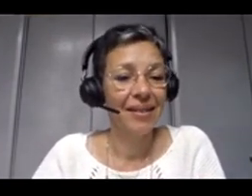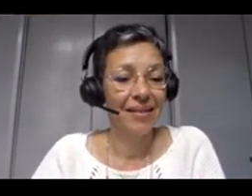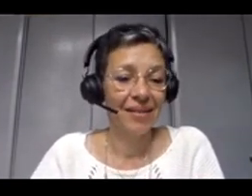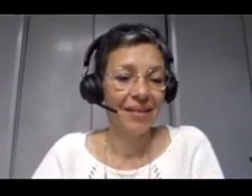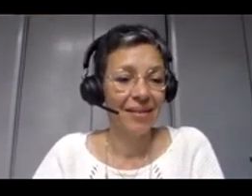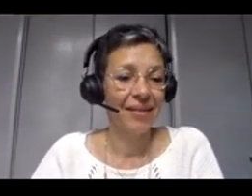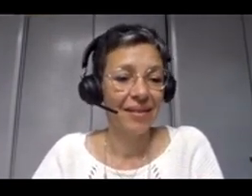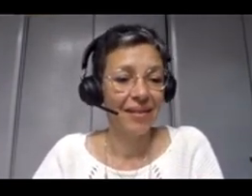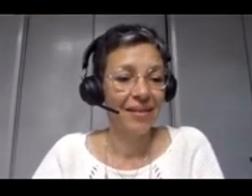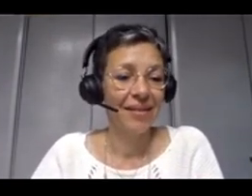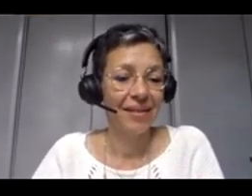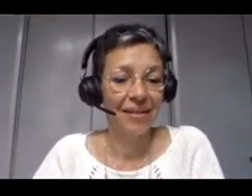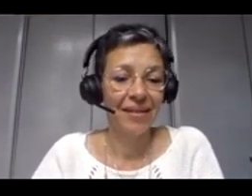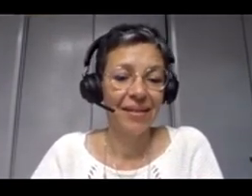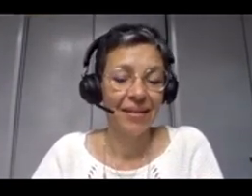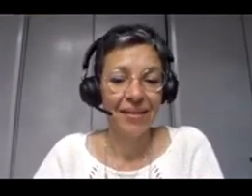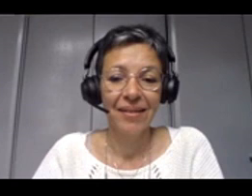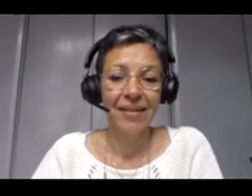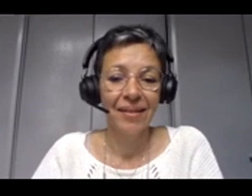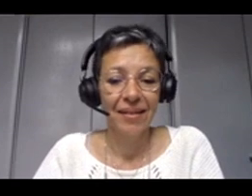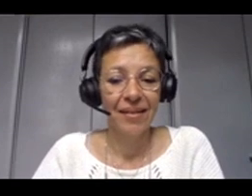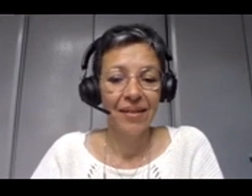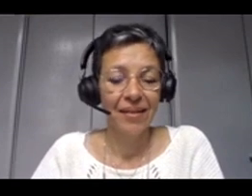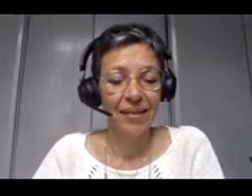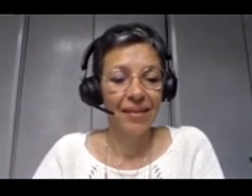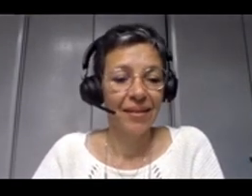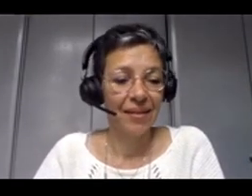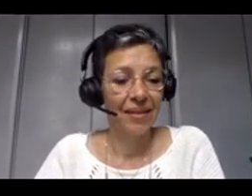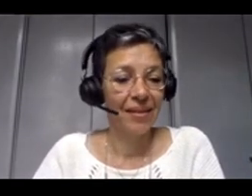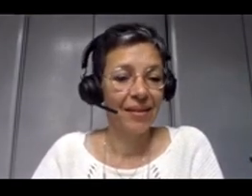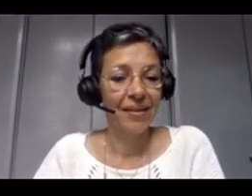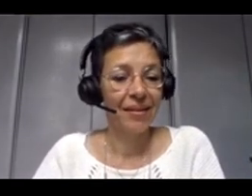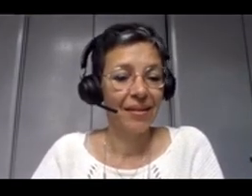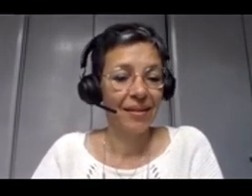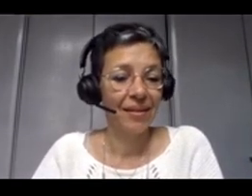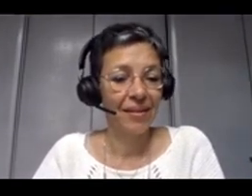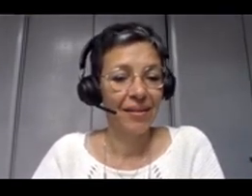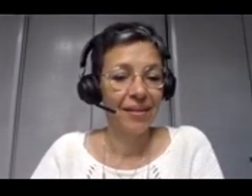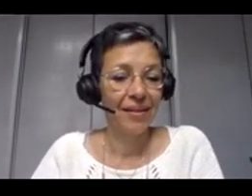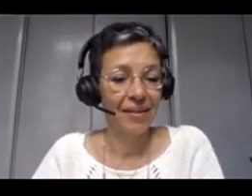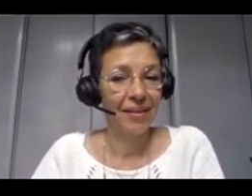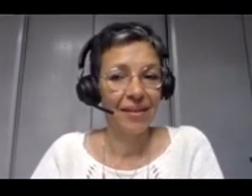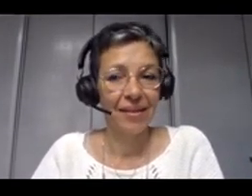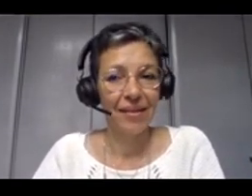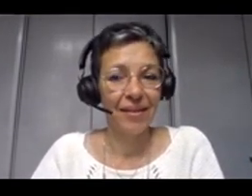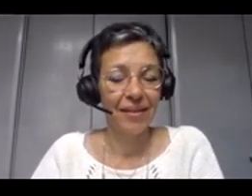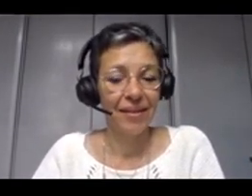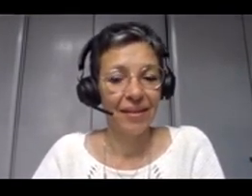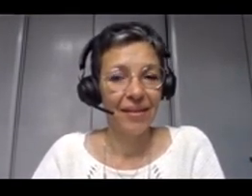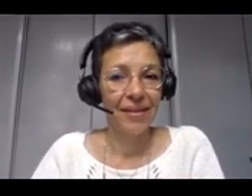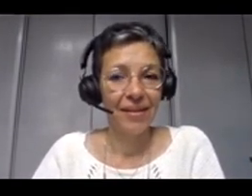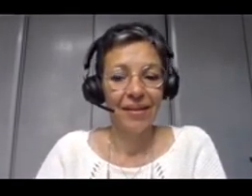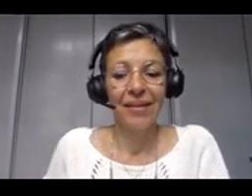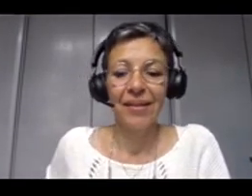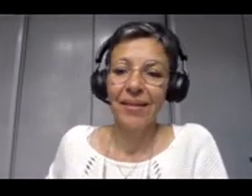'adapter à la maturité de vos acteurs projet, à la complexité de votre projet, à sa taille, etc. et